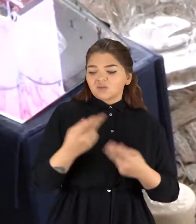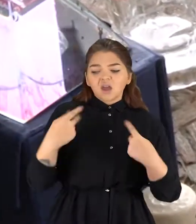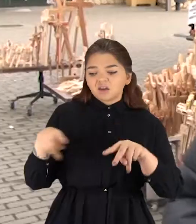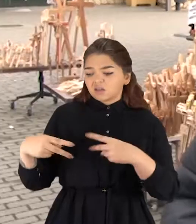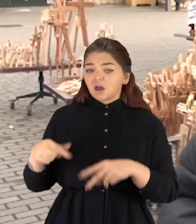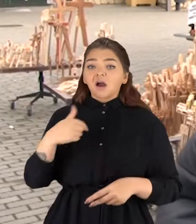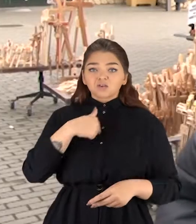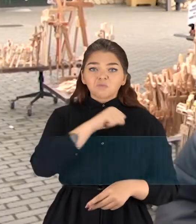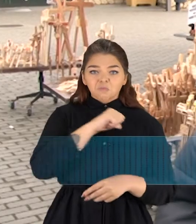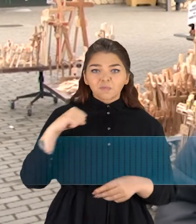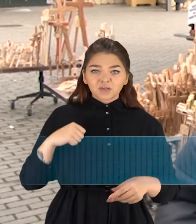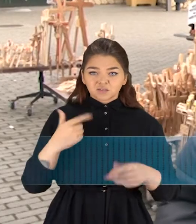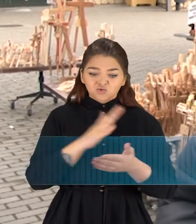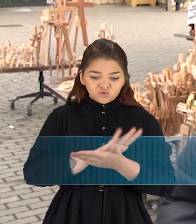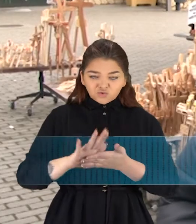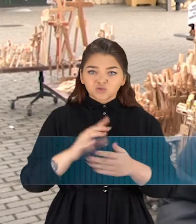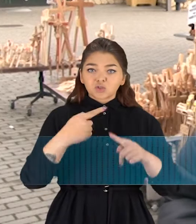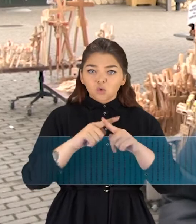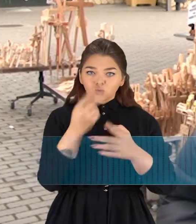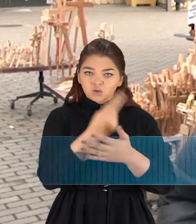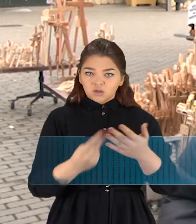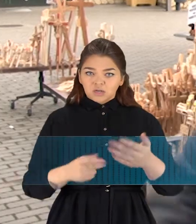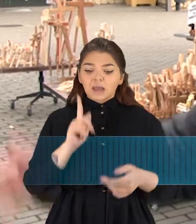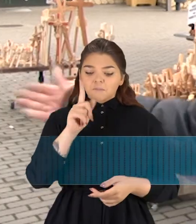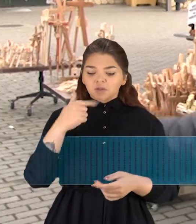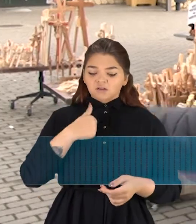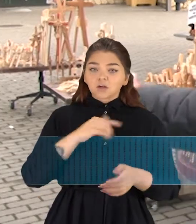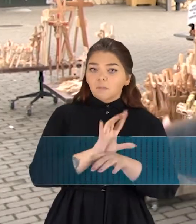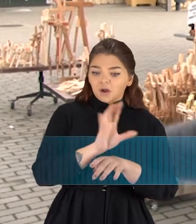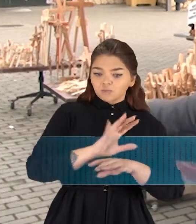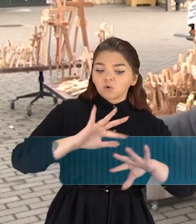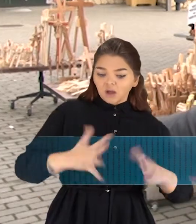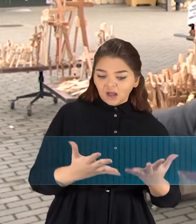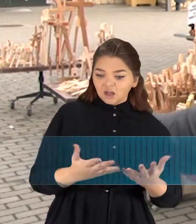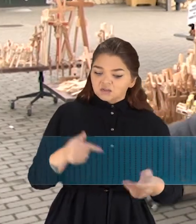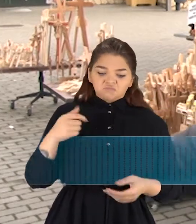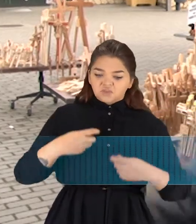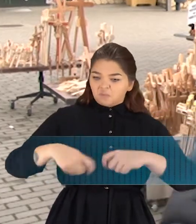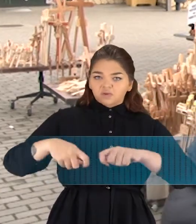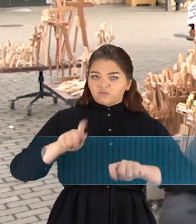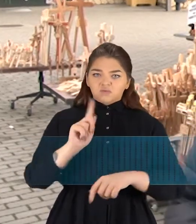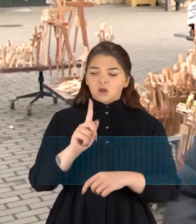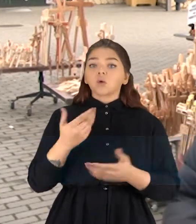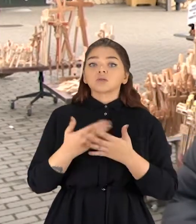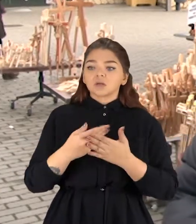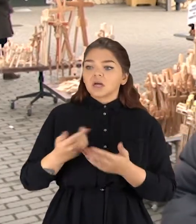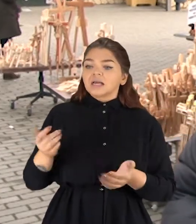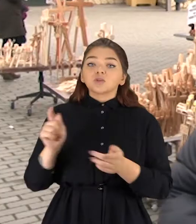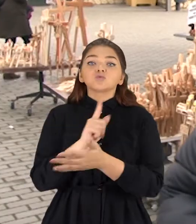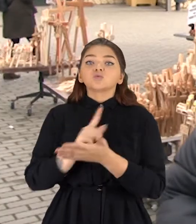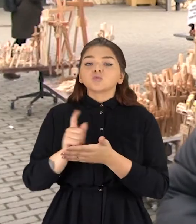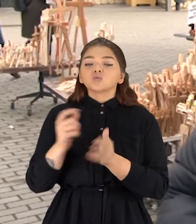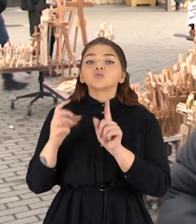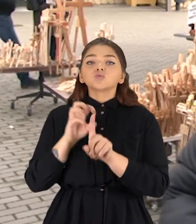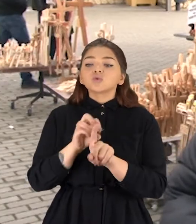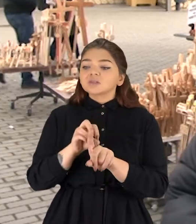neveža. Aš pati tautodelininkėsiu, bet žinokit, aš su savo prekėm nes stukovičiai, nes jų neperka. Čia yra net